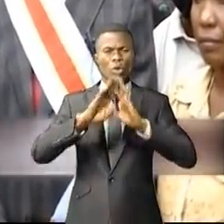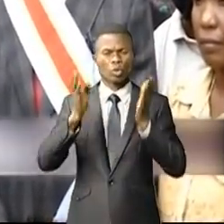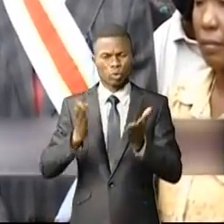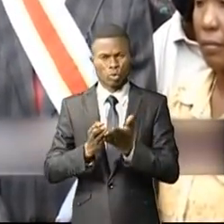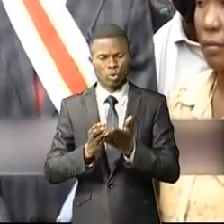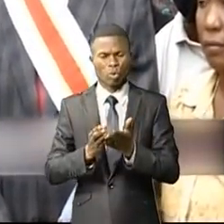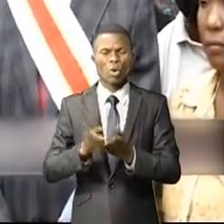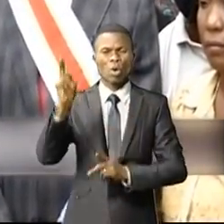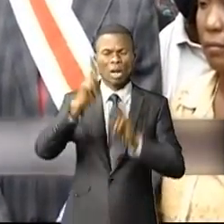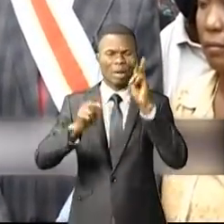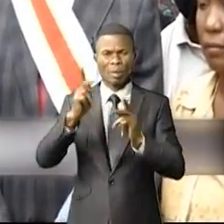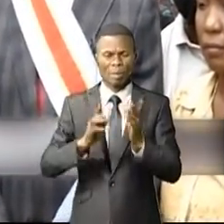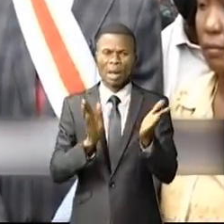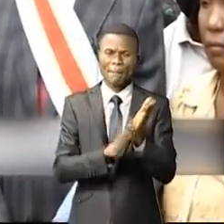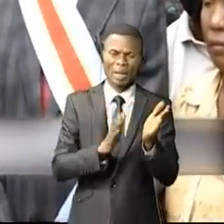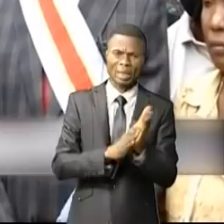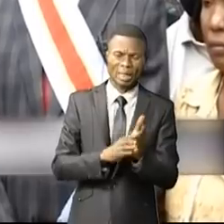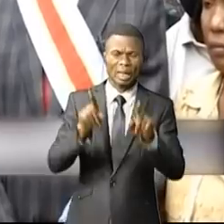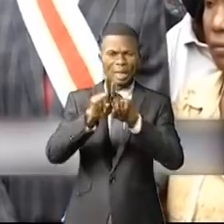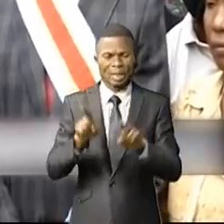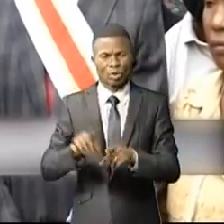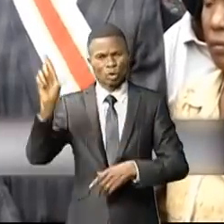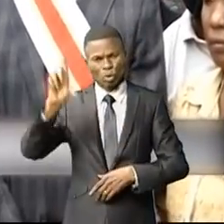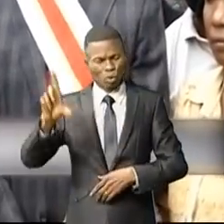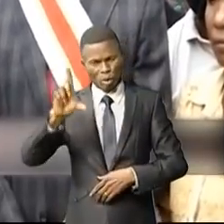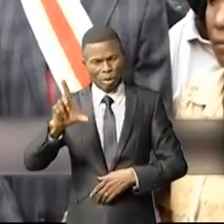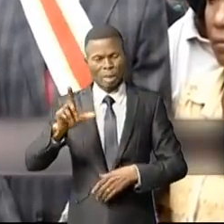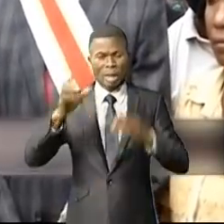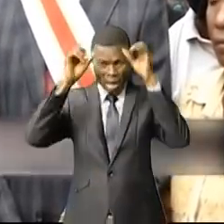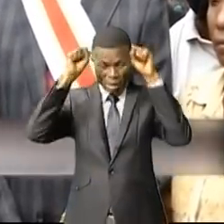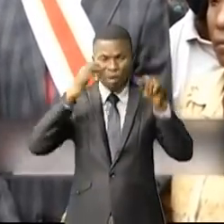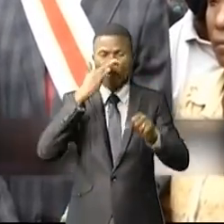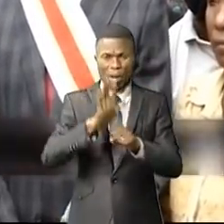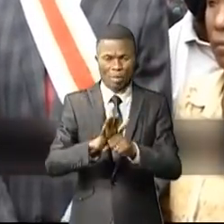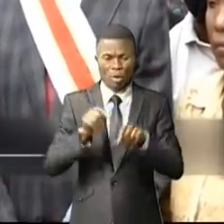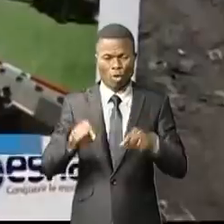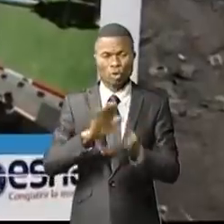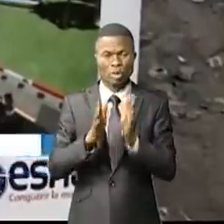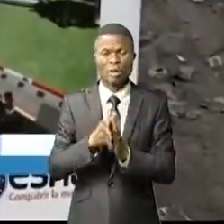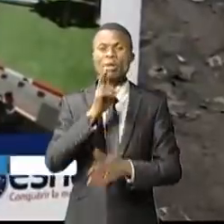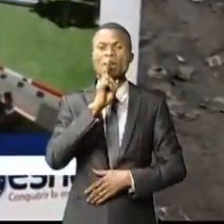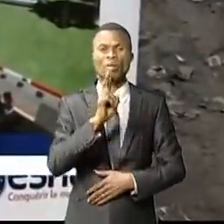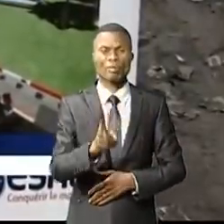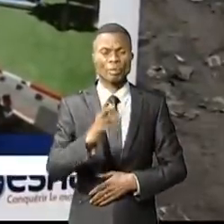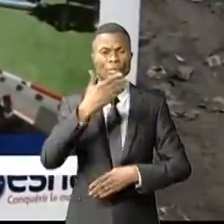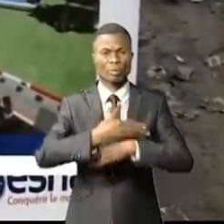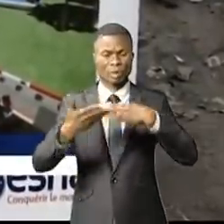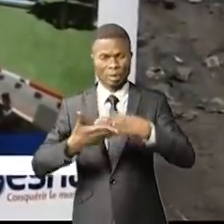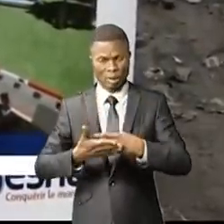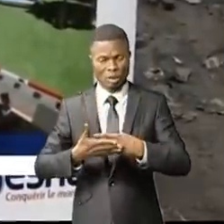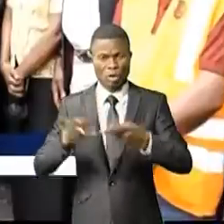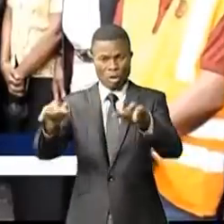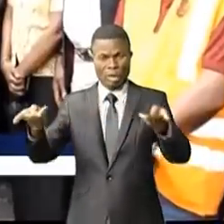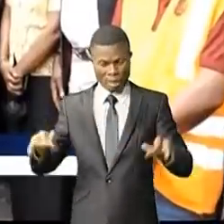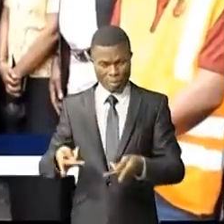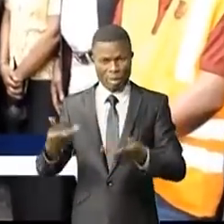puisque le chef de l'État nous a promis des choses et aujourd'hui c'est une réalité. Après la construction de ces ouvrages